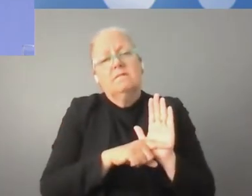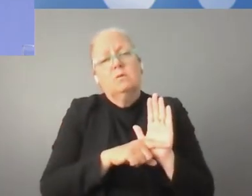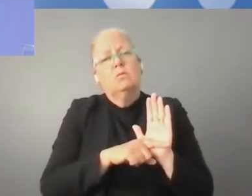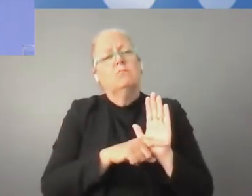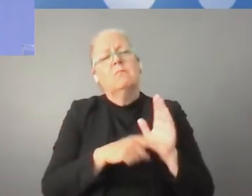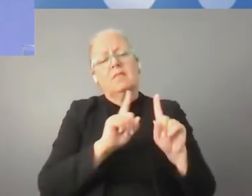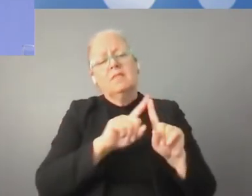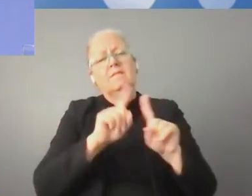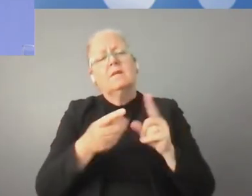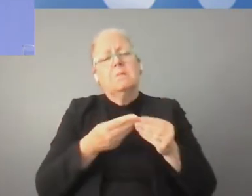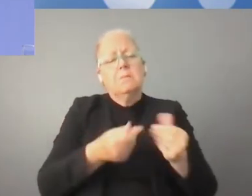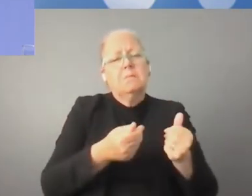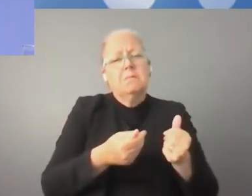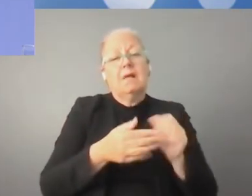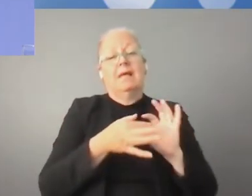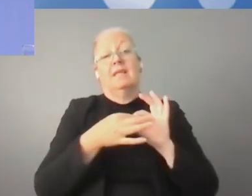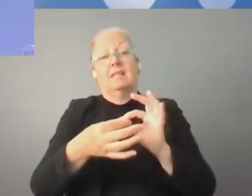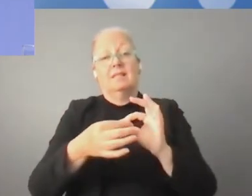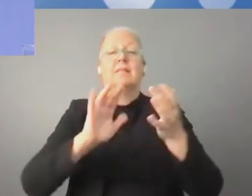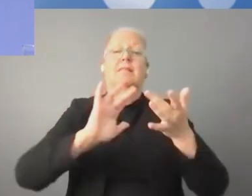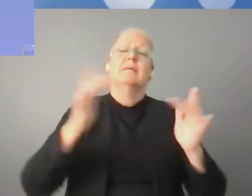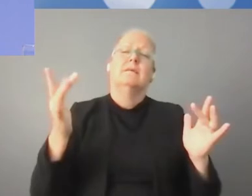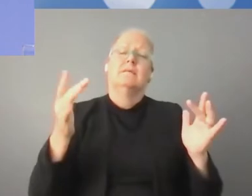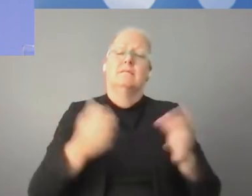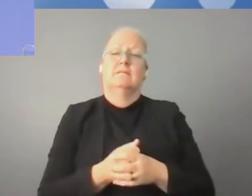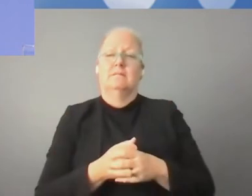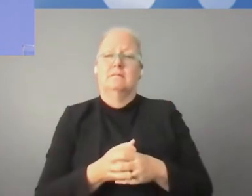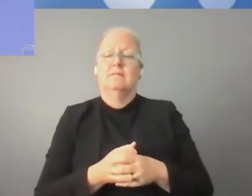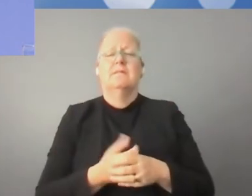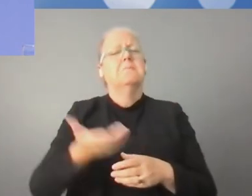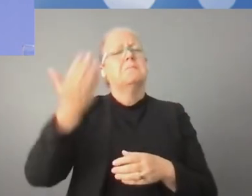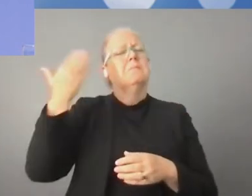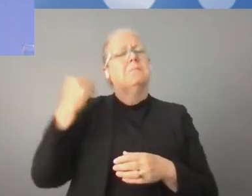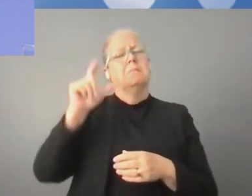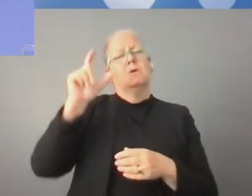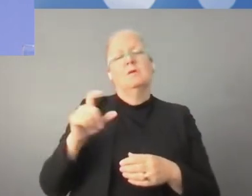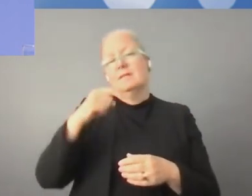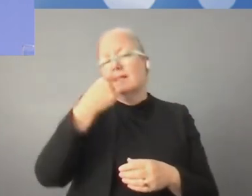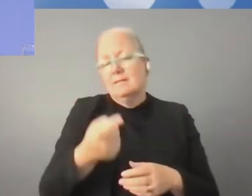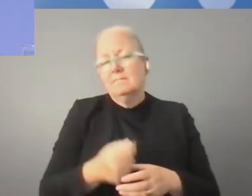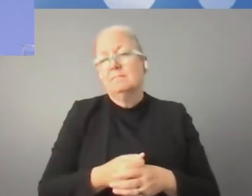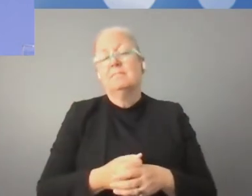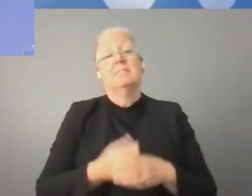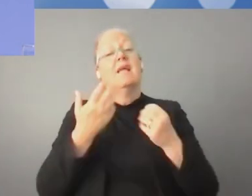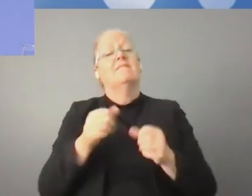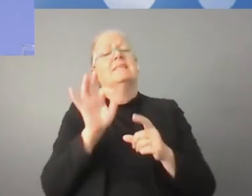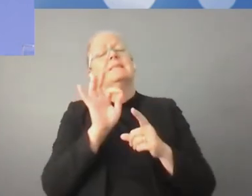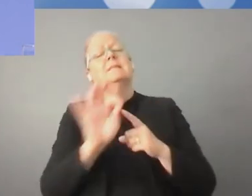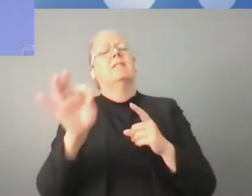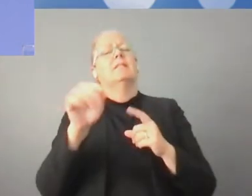mówił, wobec każdego złożonego problemu jest proste rozwiązanie. Proste rozwiązanie,